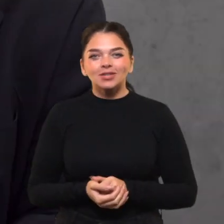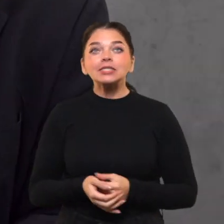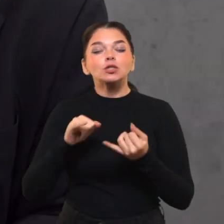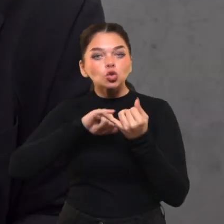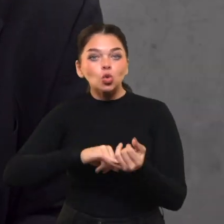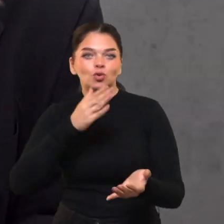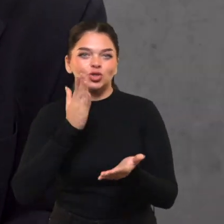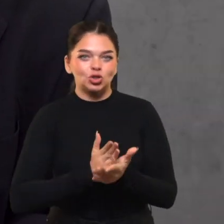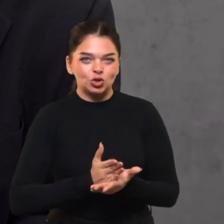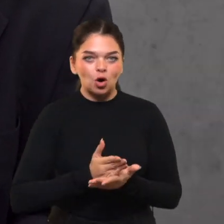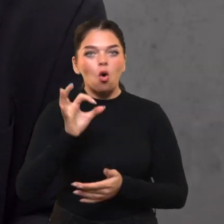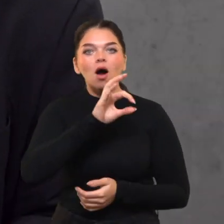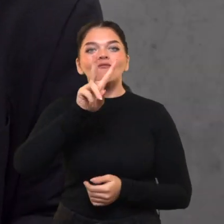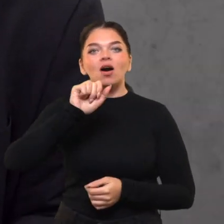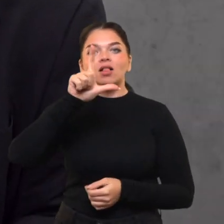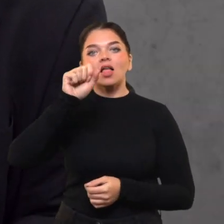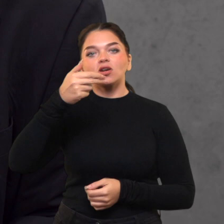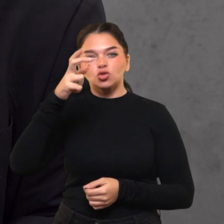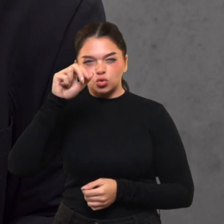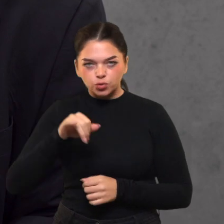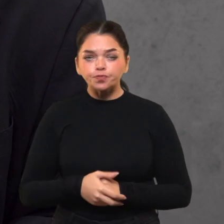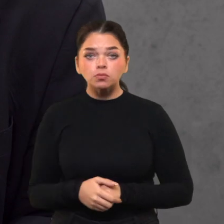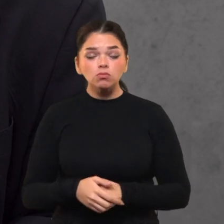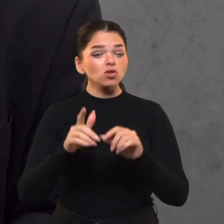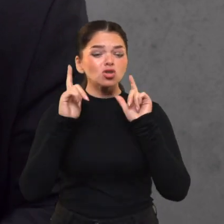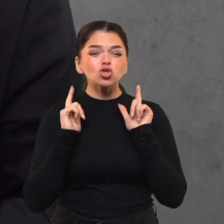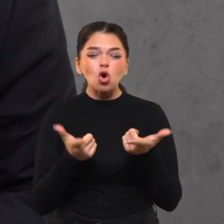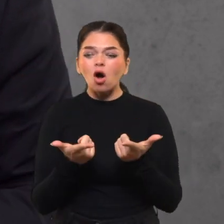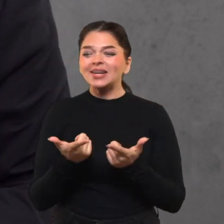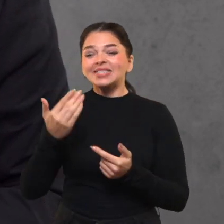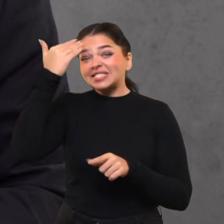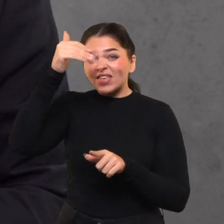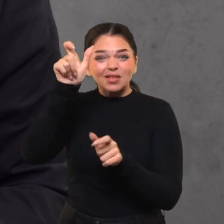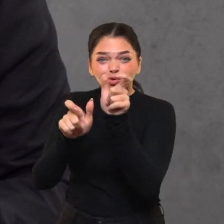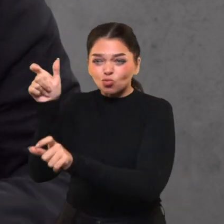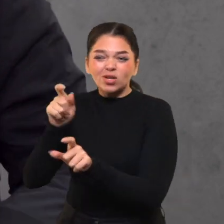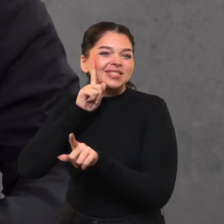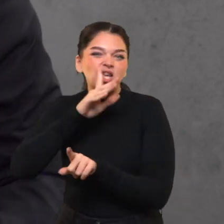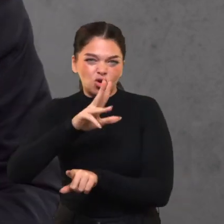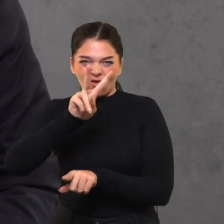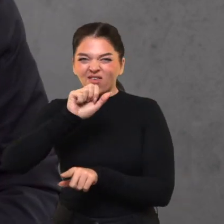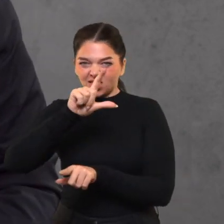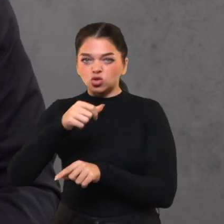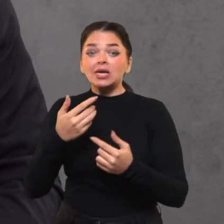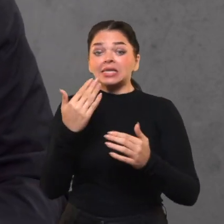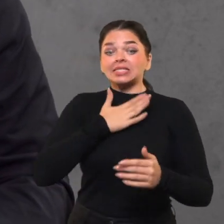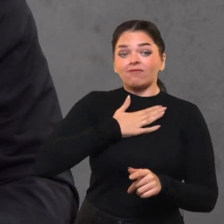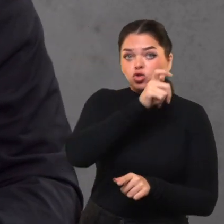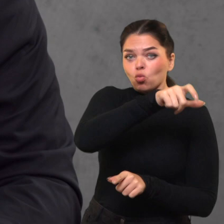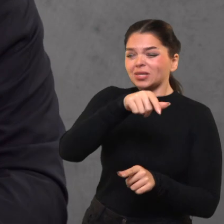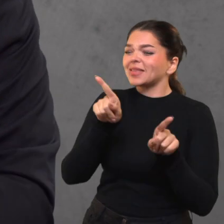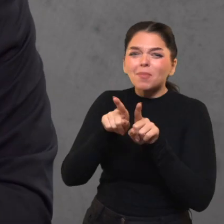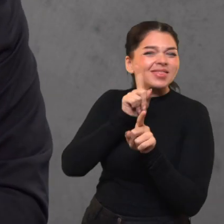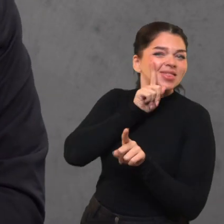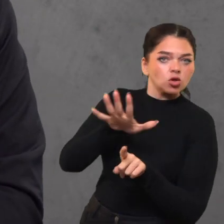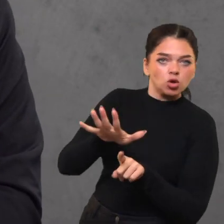viena istorija su valančium. Iš tikrųjų, tai jo nenorėjo nei svetiminiai savi. Ir